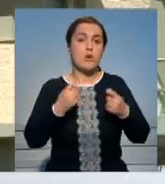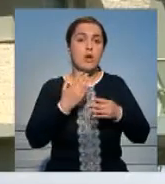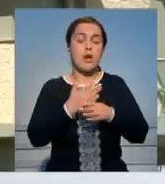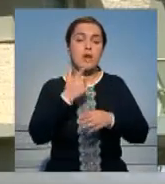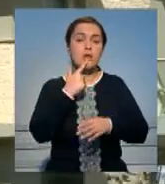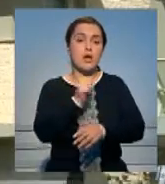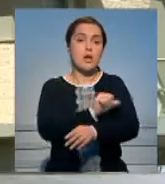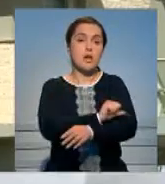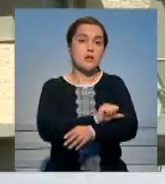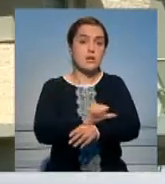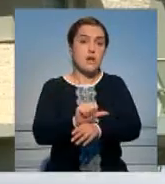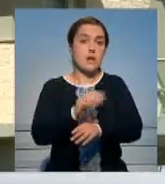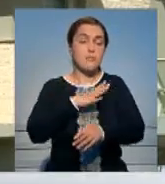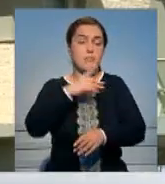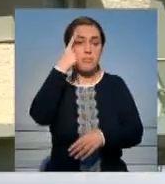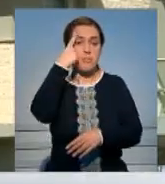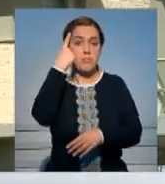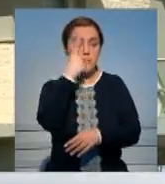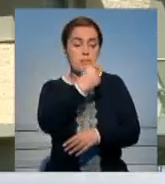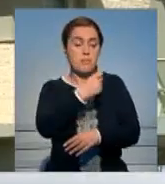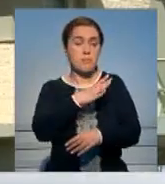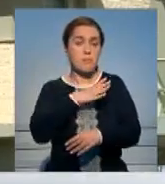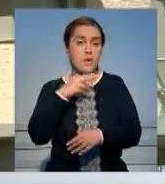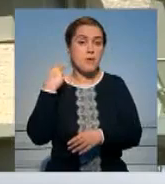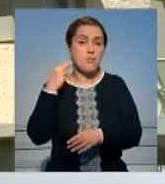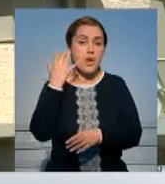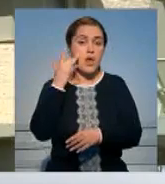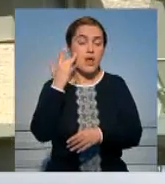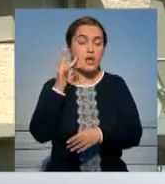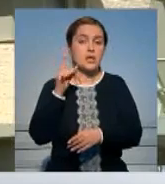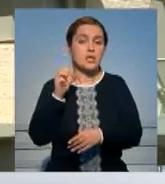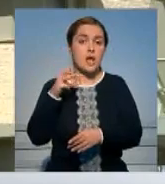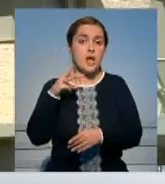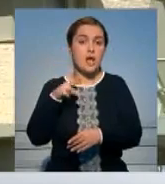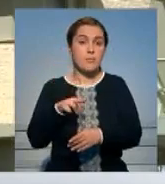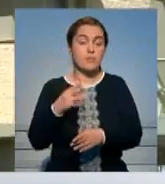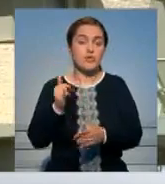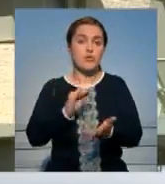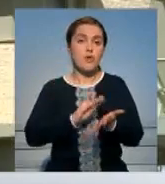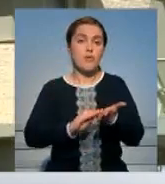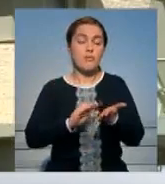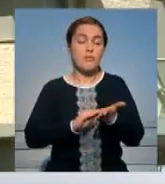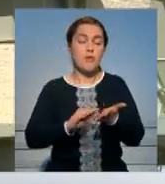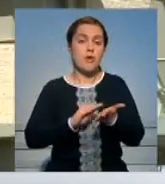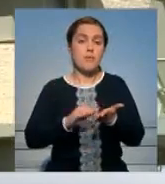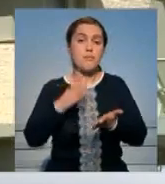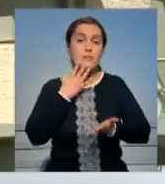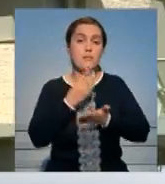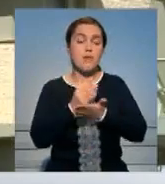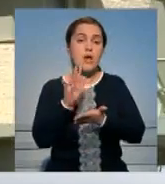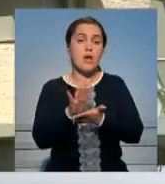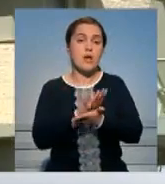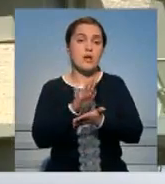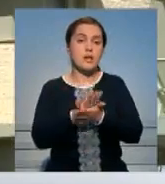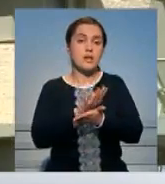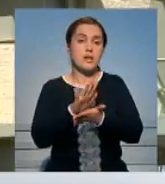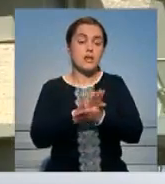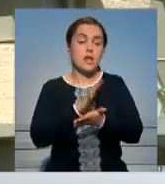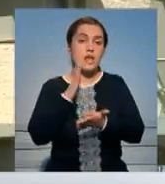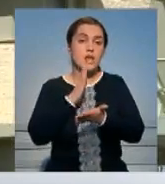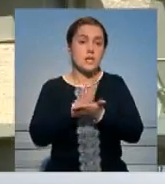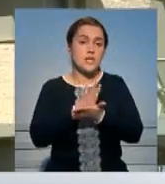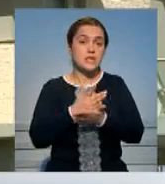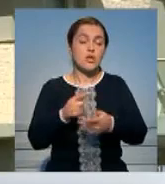линий, ранее обозначенных президентом Америки Дональдом Трампом. Об этом сейчас пишут все местные СМИ со ссылкой на анонимные дипломатические